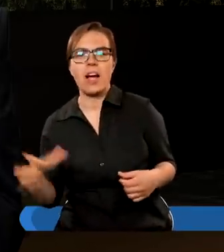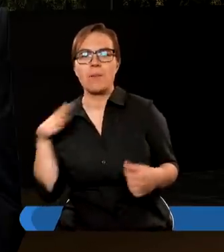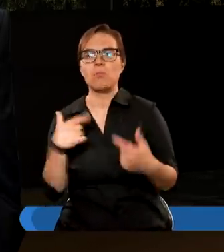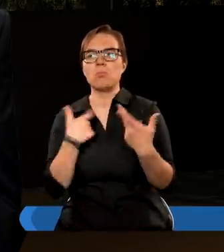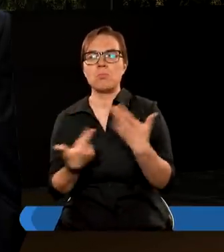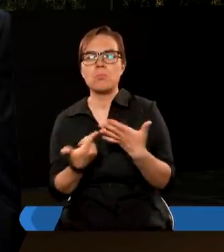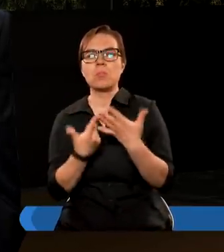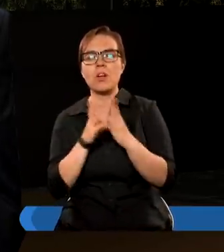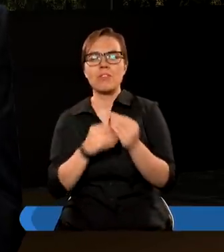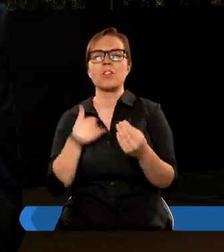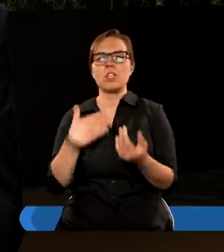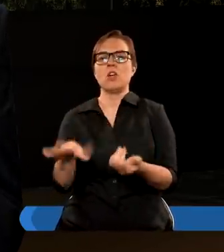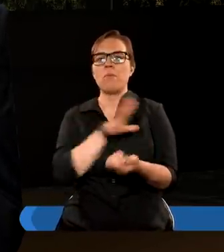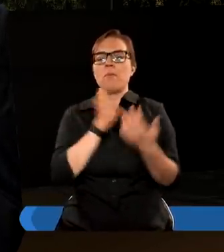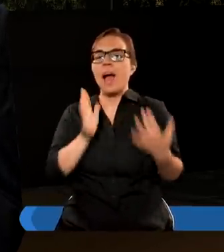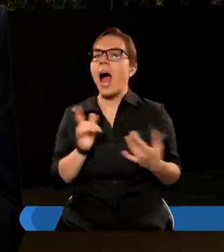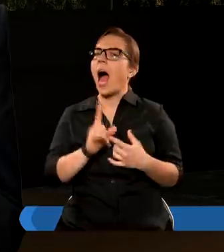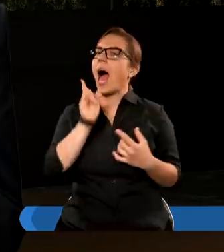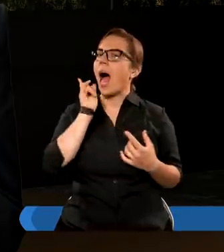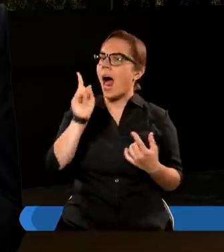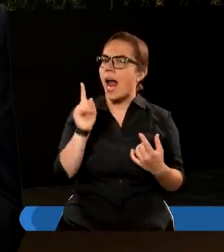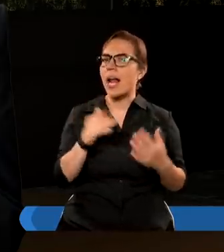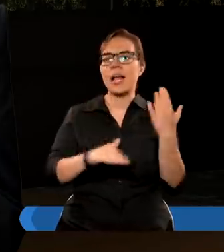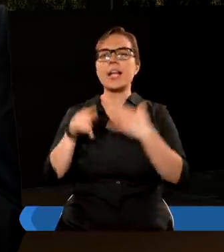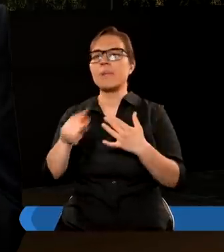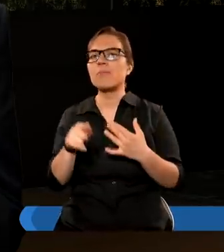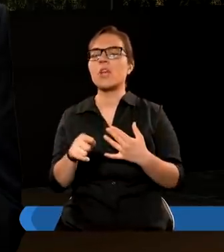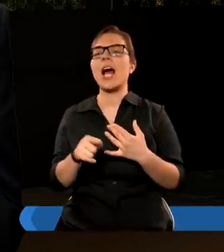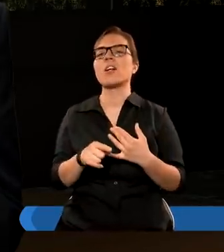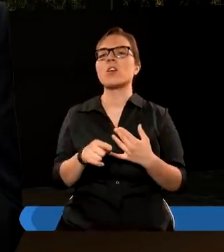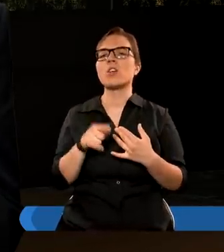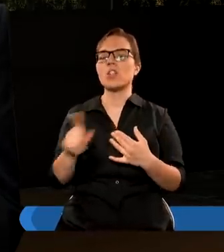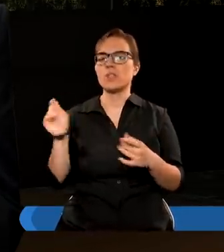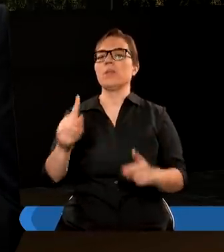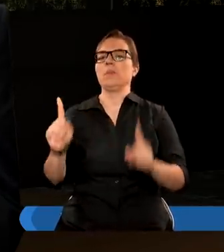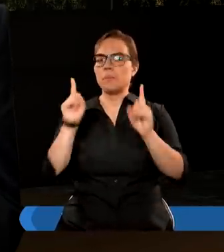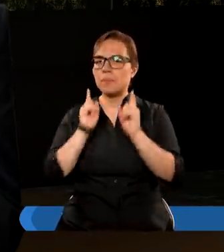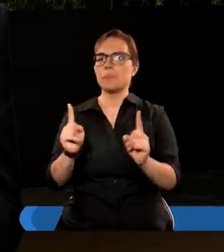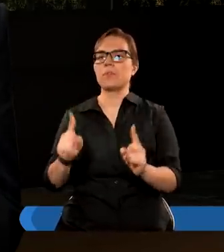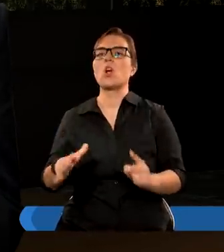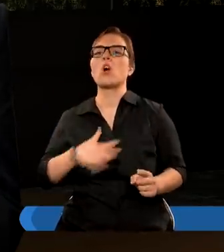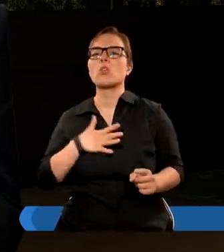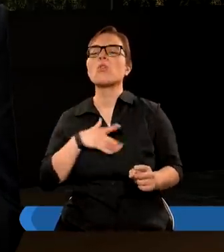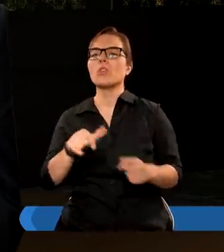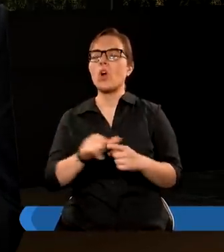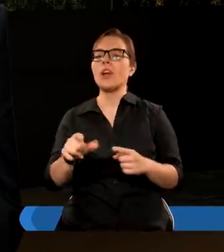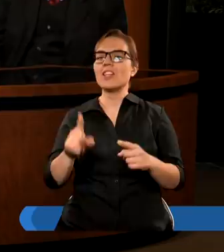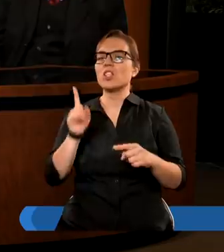grzechów, że winien jest śmierci, ale ponadto, że odczuwa, że to jest złe.